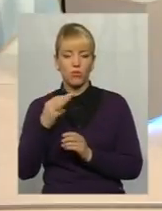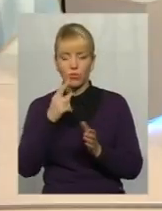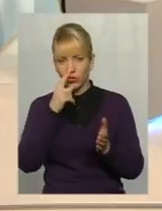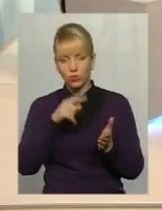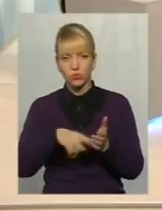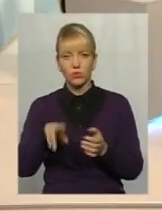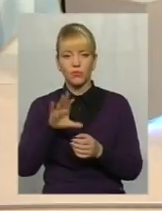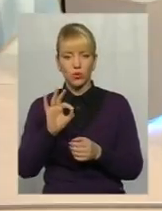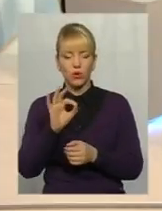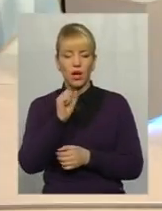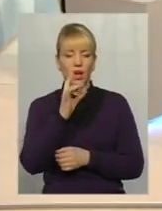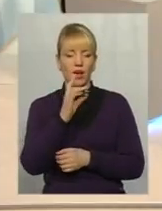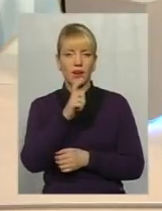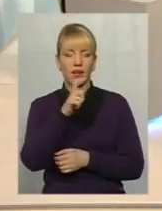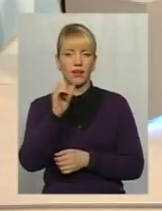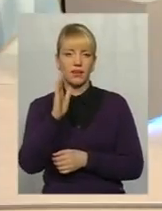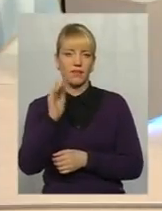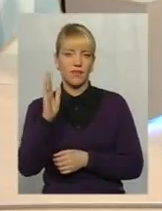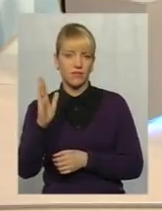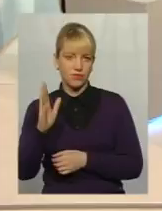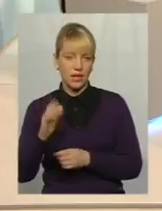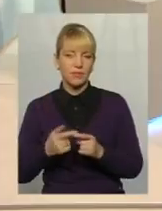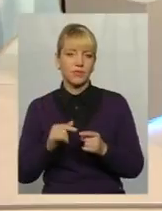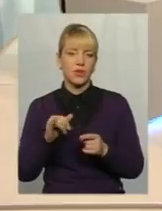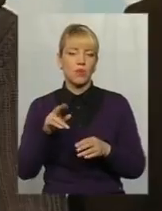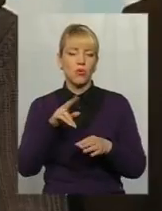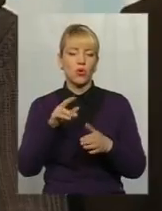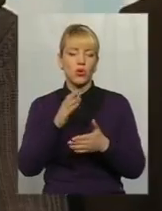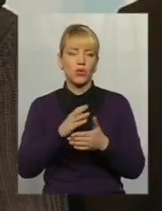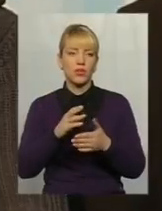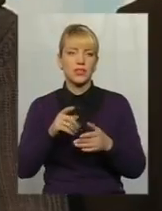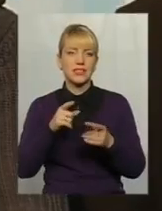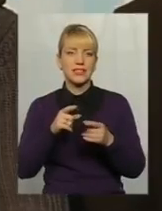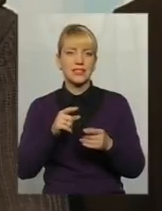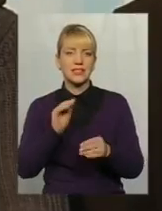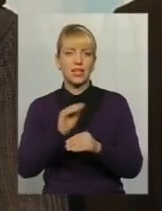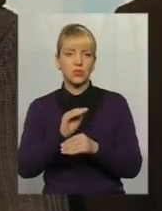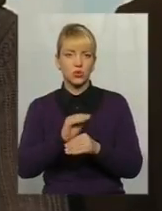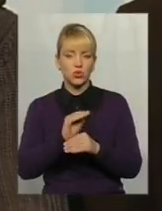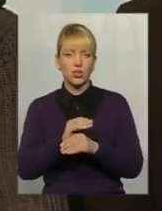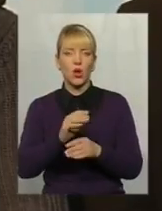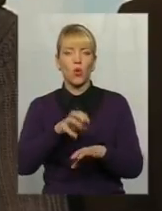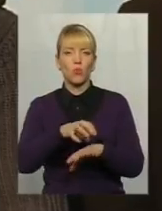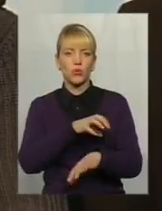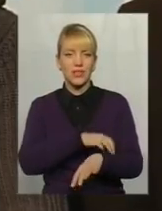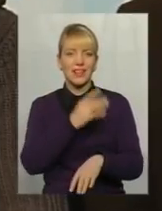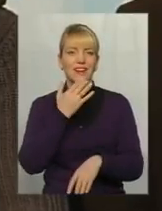репресивних органів комуністичного тоталітарного режиму, так? Про засудження комуністичного та націонал-соціалітарних